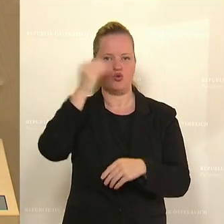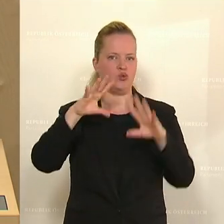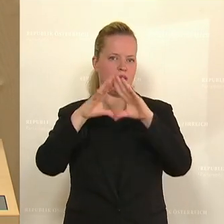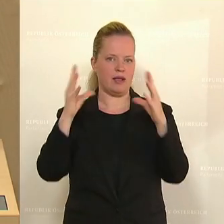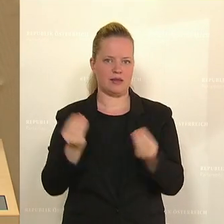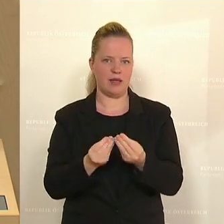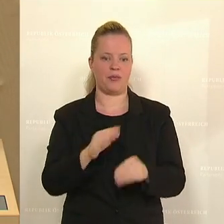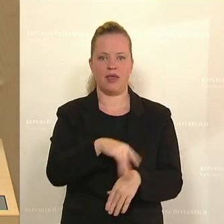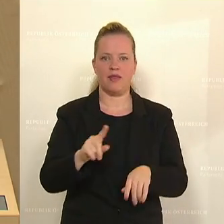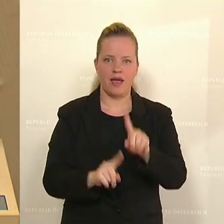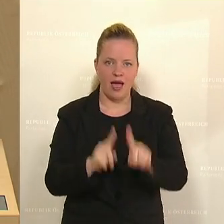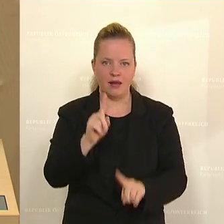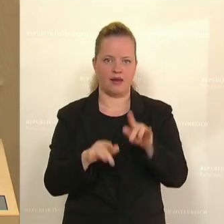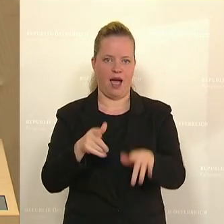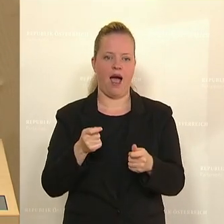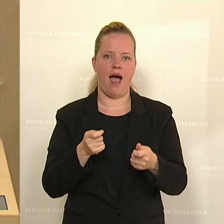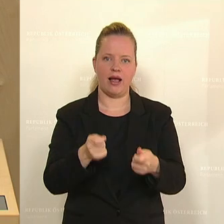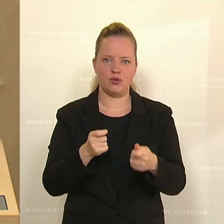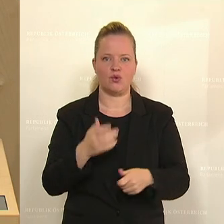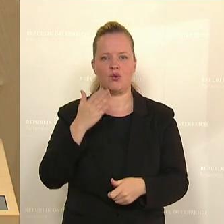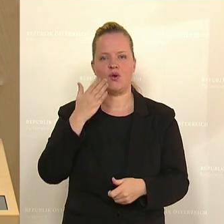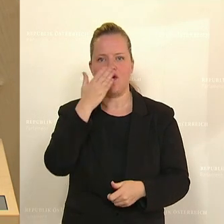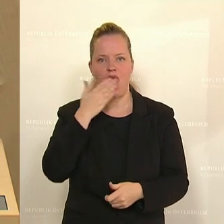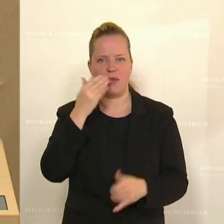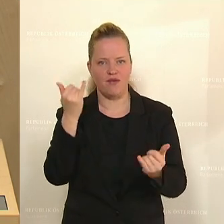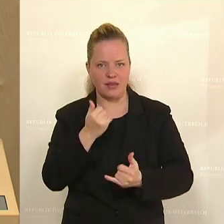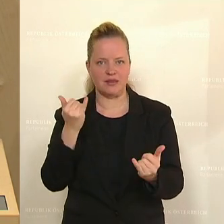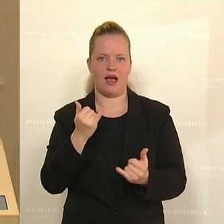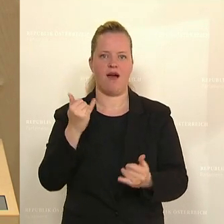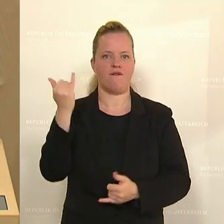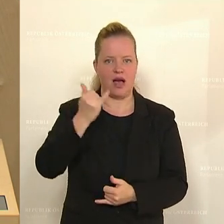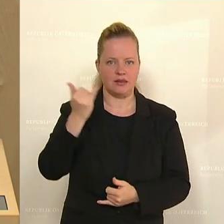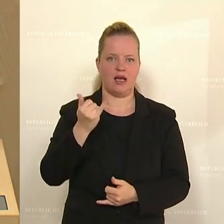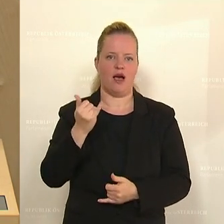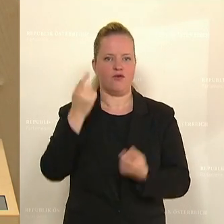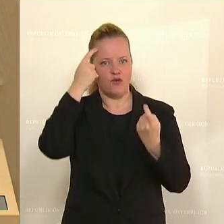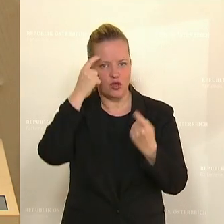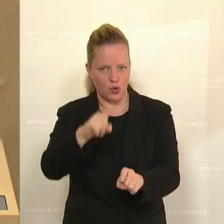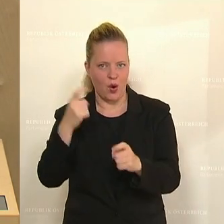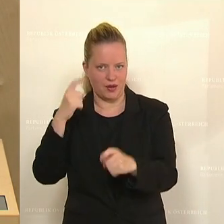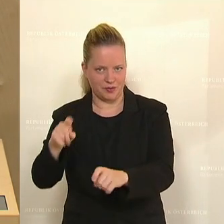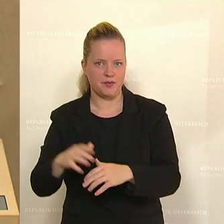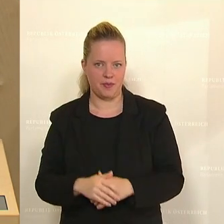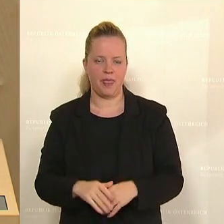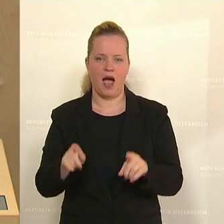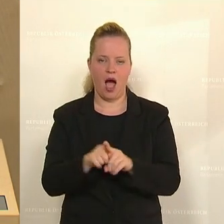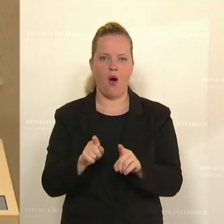Kindergärten mit Heizung, also mit Warmwasser und mit Wasser versorgt werden. Aber genauso die